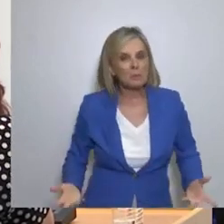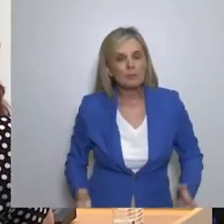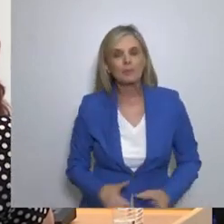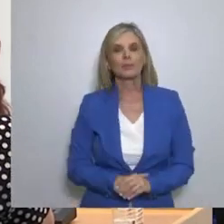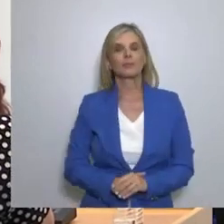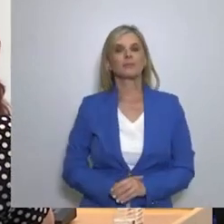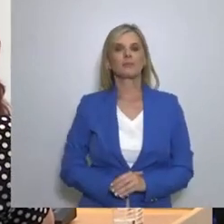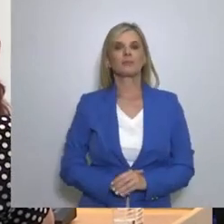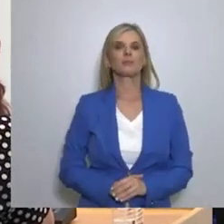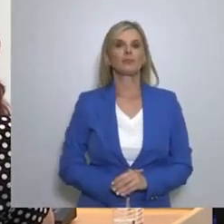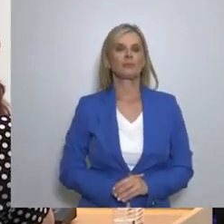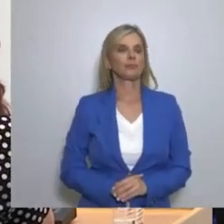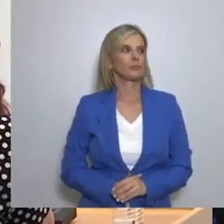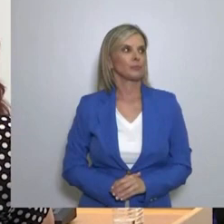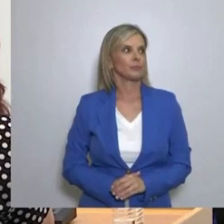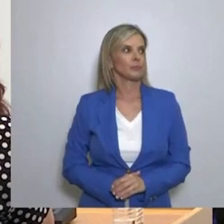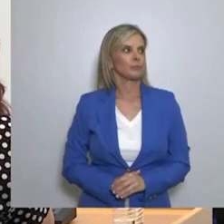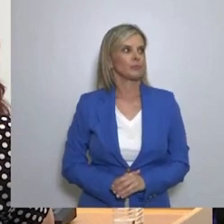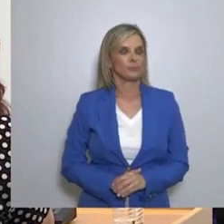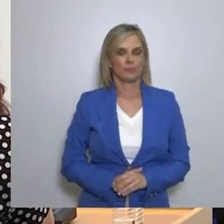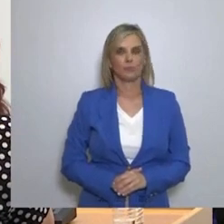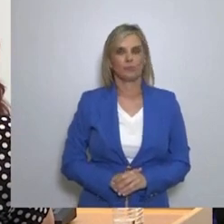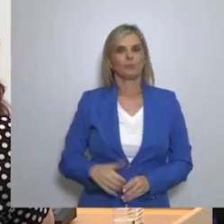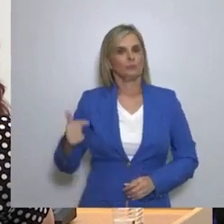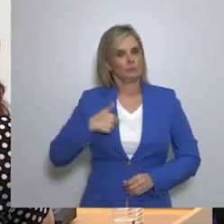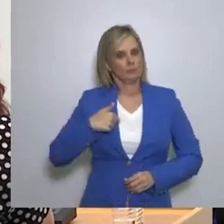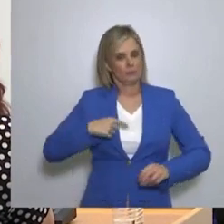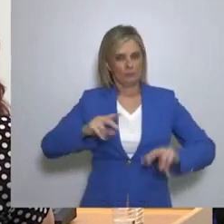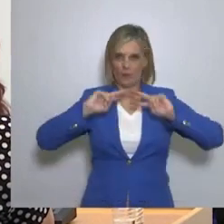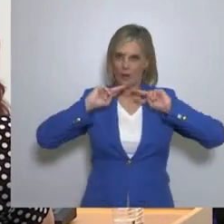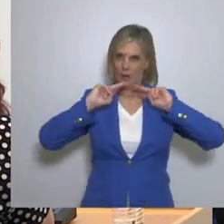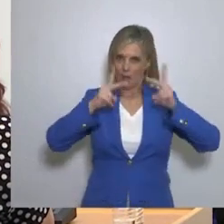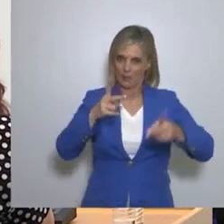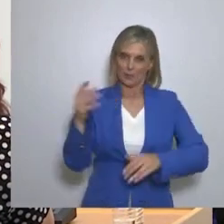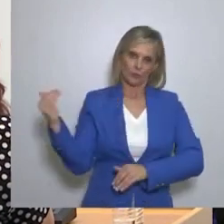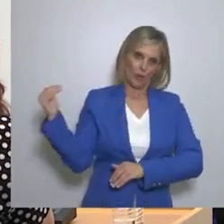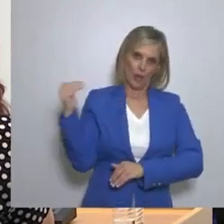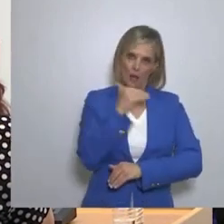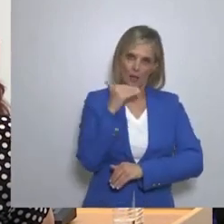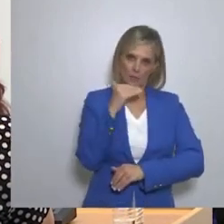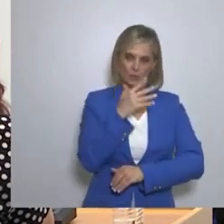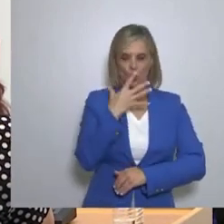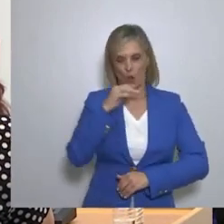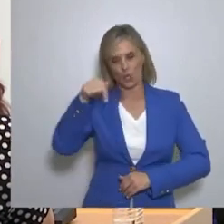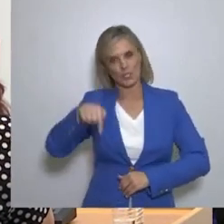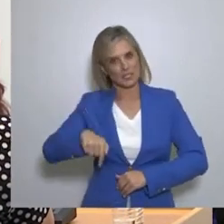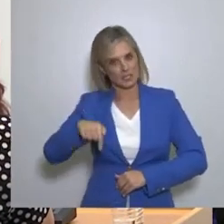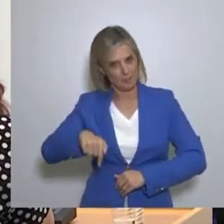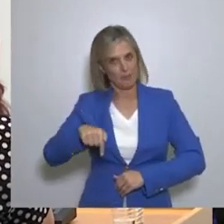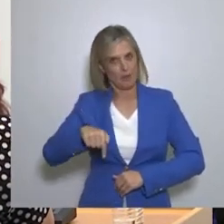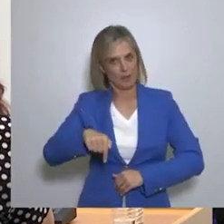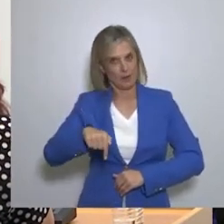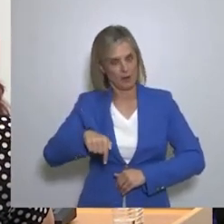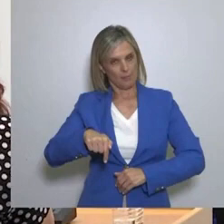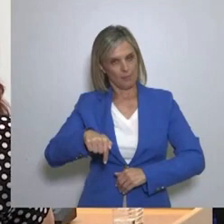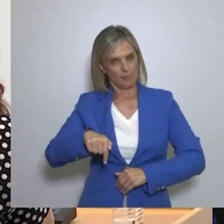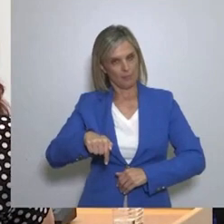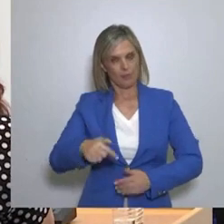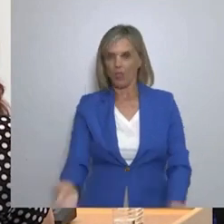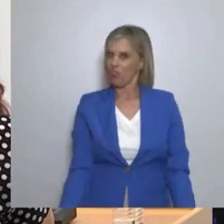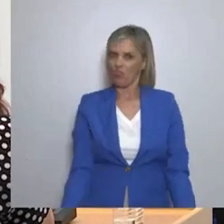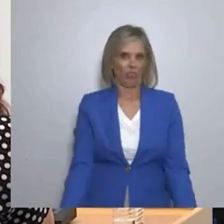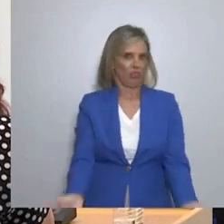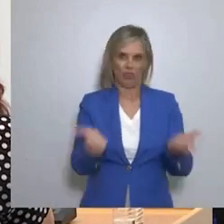Την καλησπέρα και από μένα Θα απαντήσω τάχιστα Γιατί σήμερα που μιλάμε Δεν